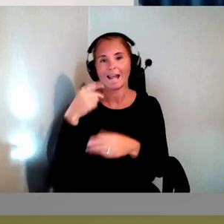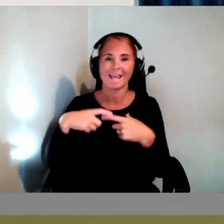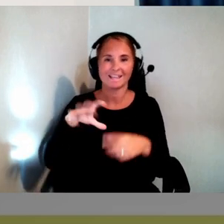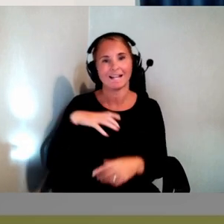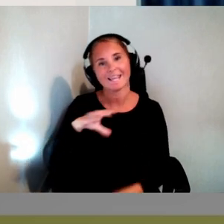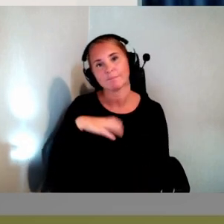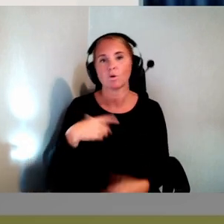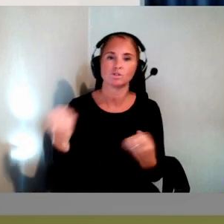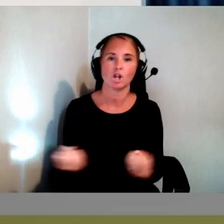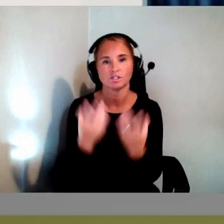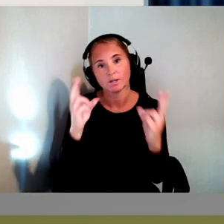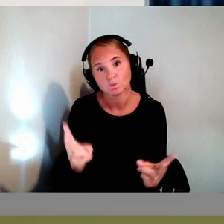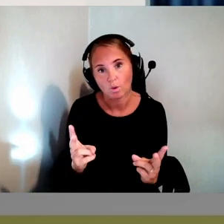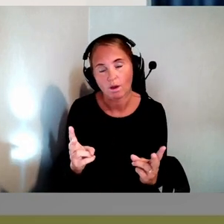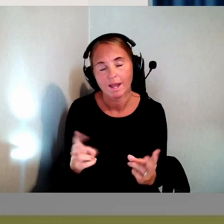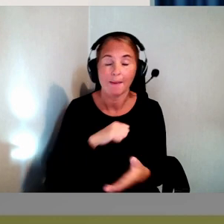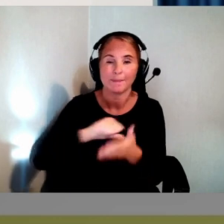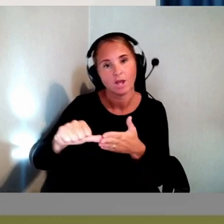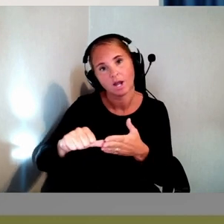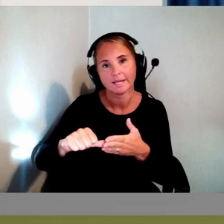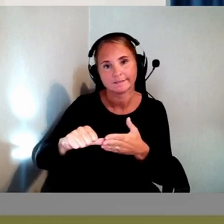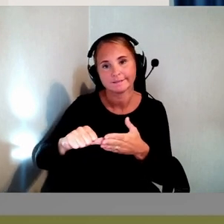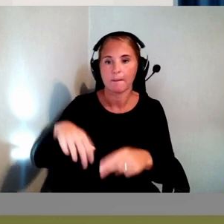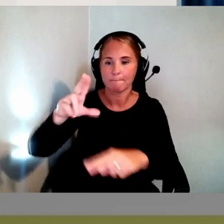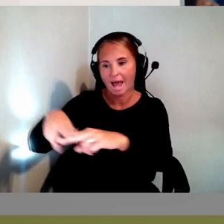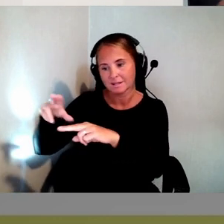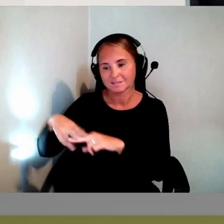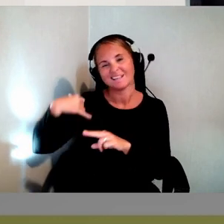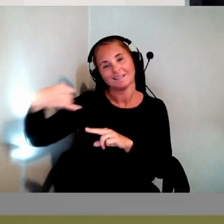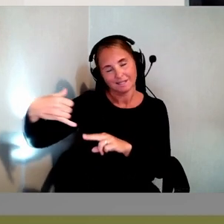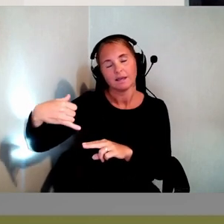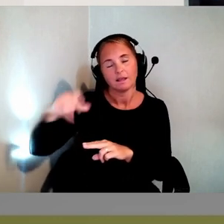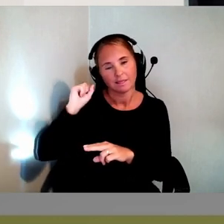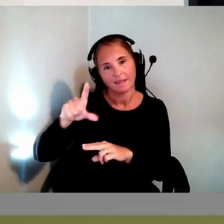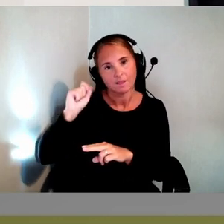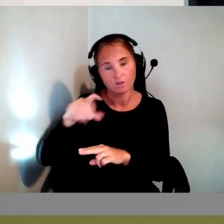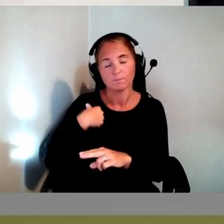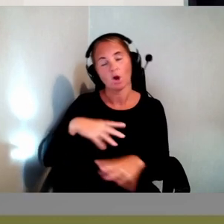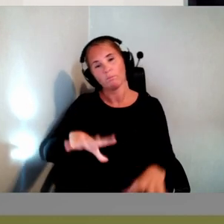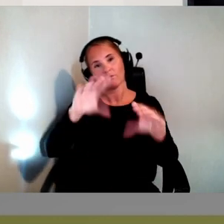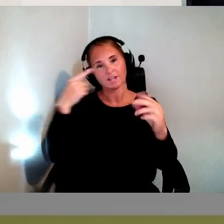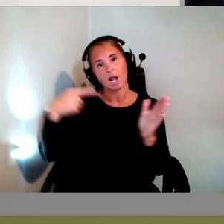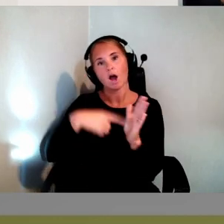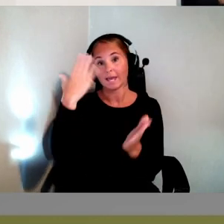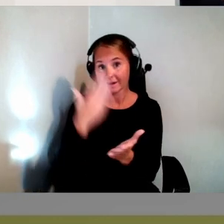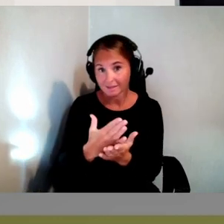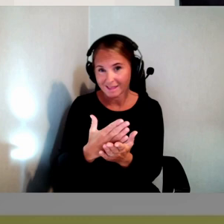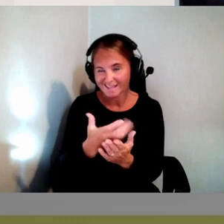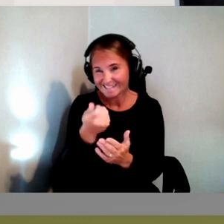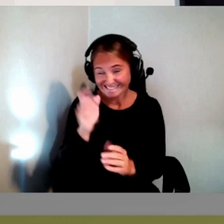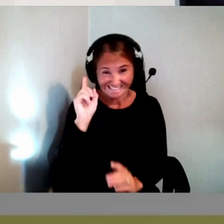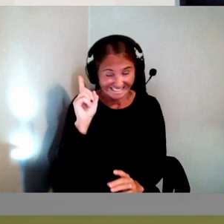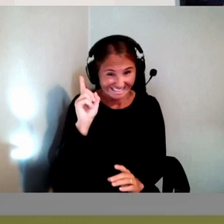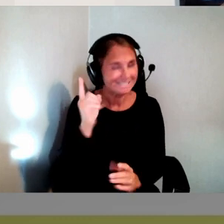Eller betalningsplattformar. Om jag tolkar lagen rätt här. Liten brasklapp för det är inte